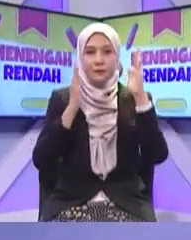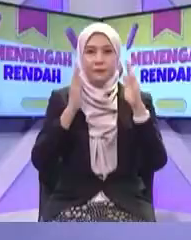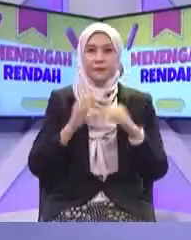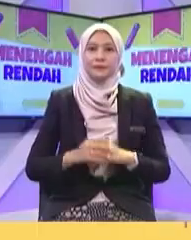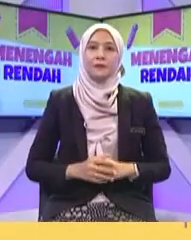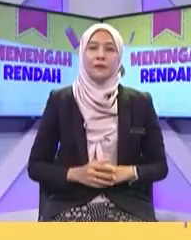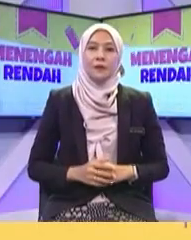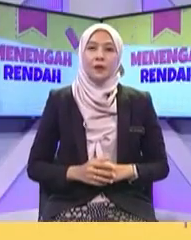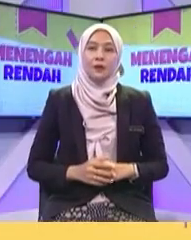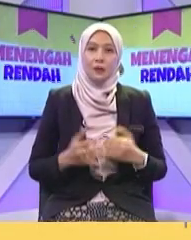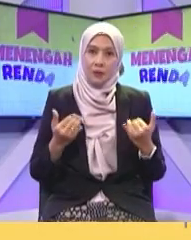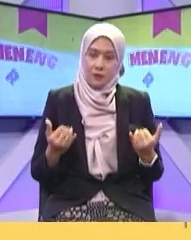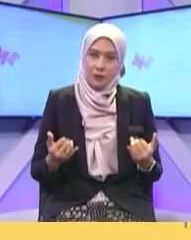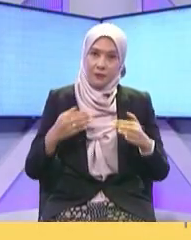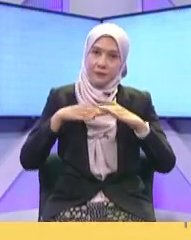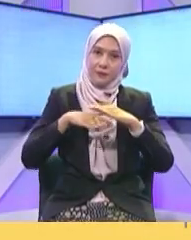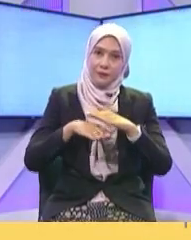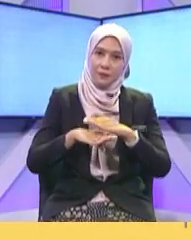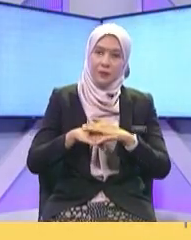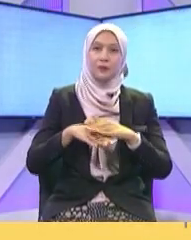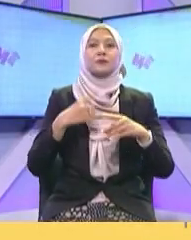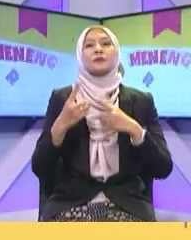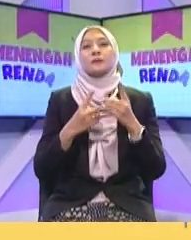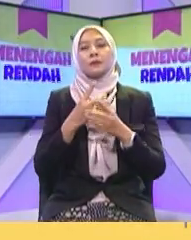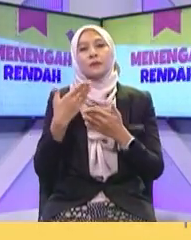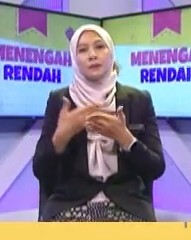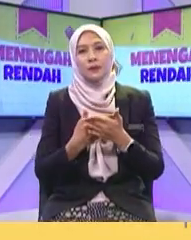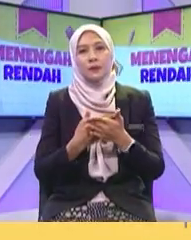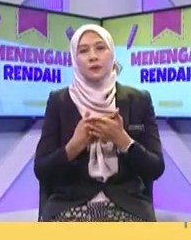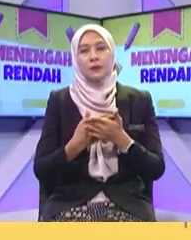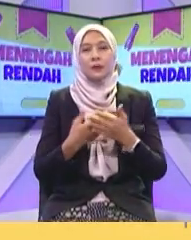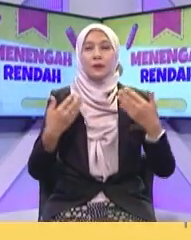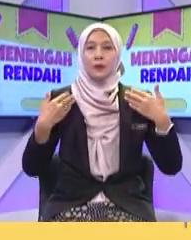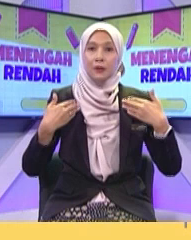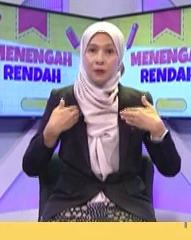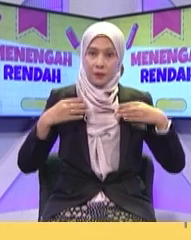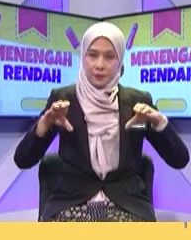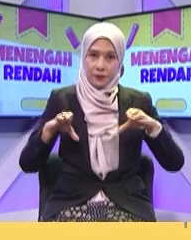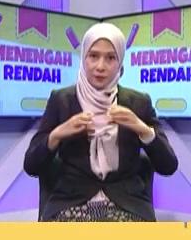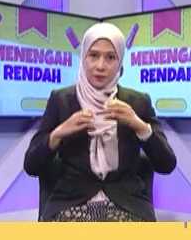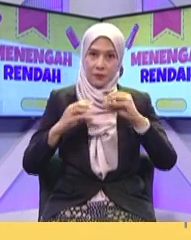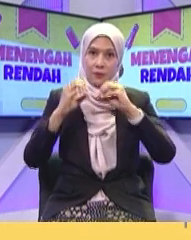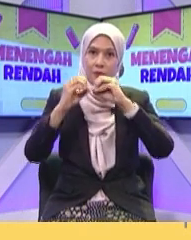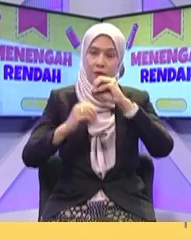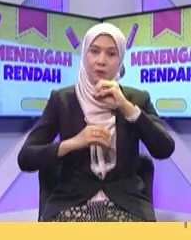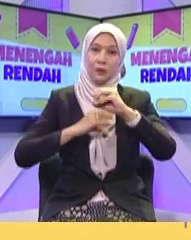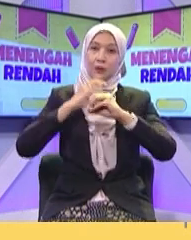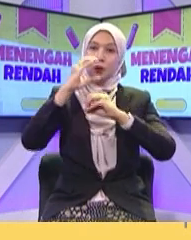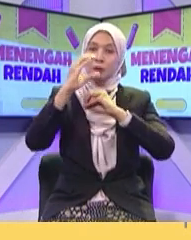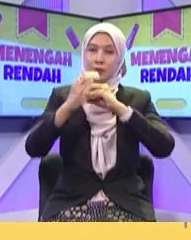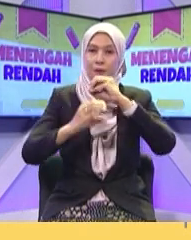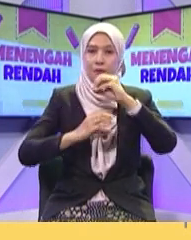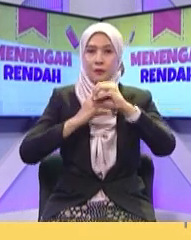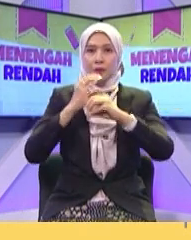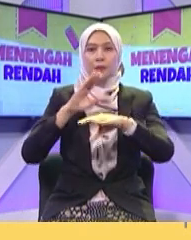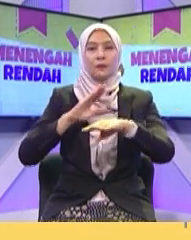Meski satu dimensi baharu Dengan pembinaan Stesen setelit bumi Pertama di Kuantan Pada 6 April 1970